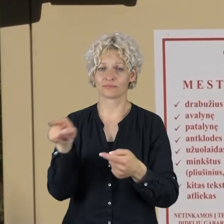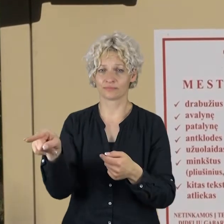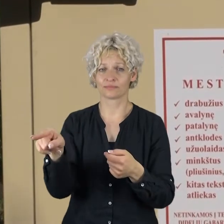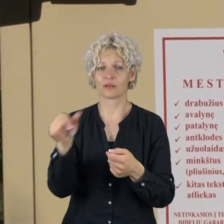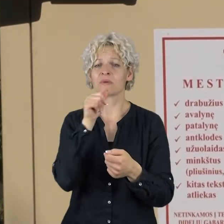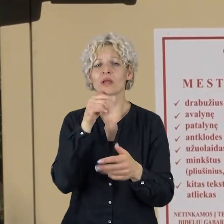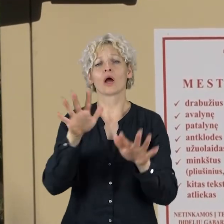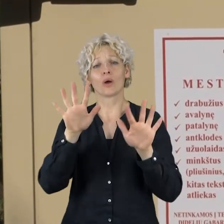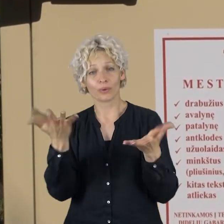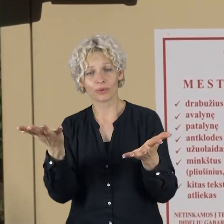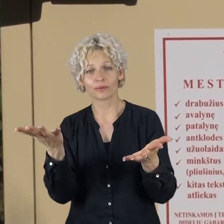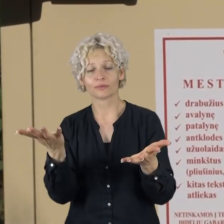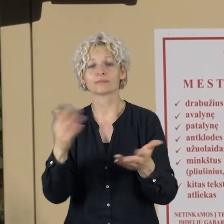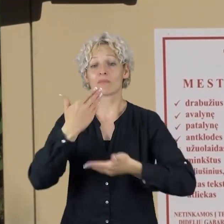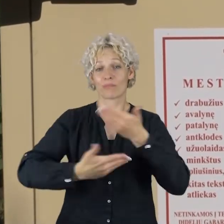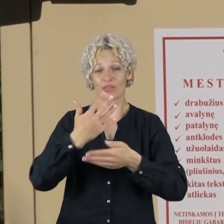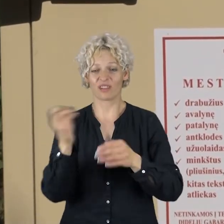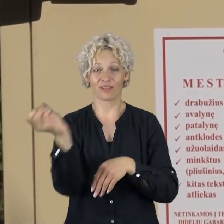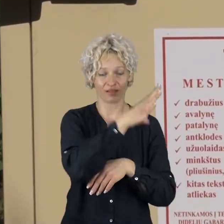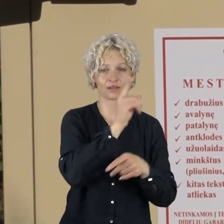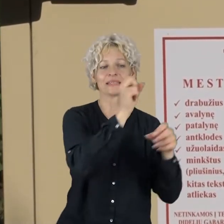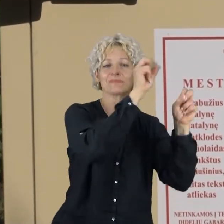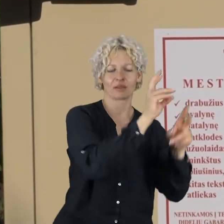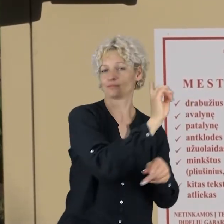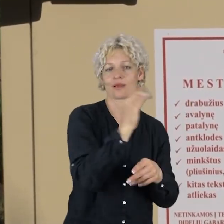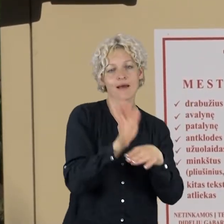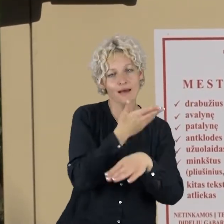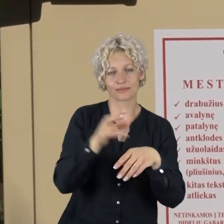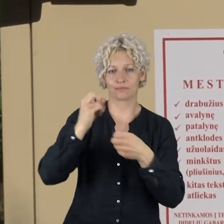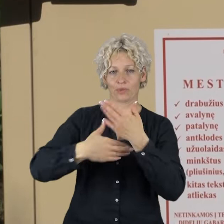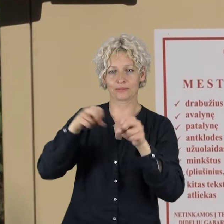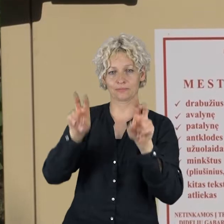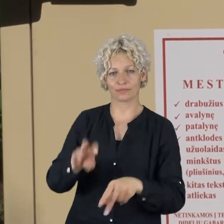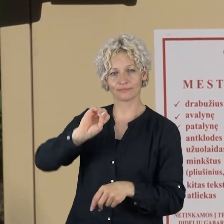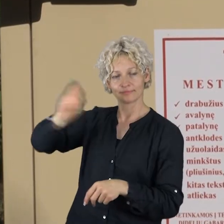teigimu, sėkimybė yra tokia, kad kuo mažiau atlikų patektų į savartynus.